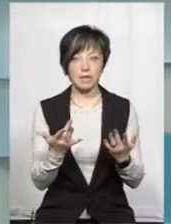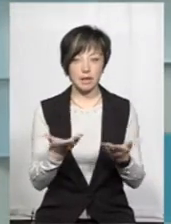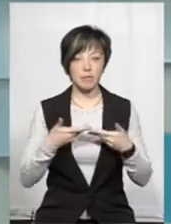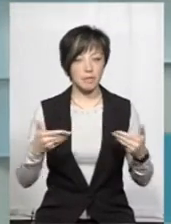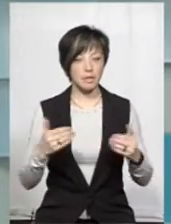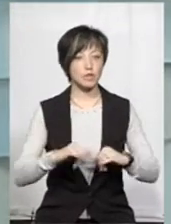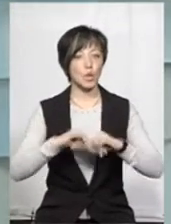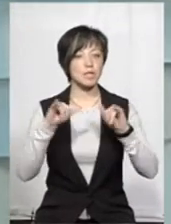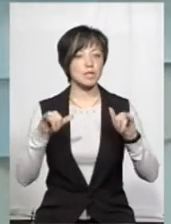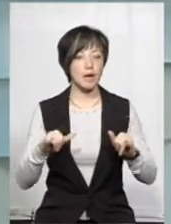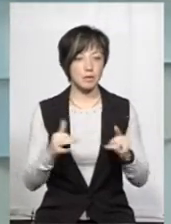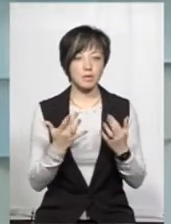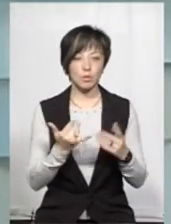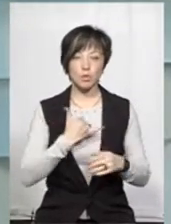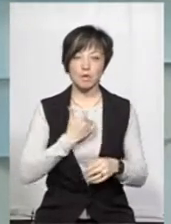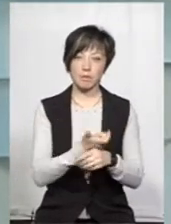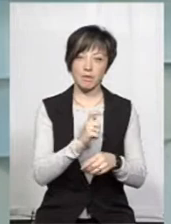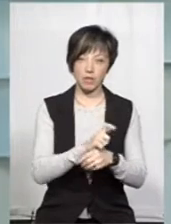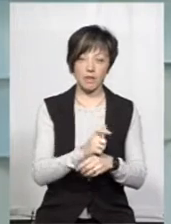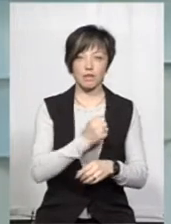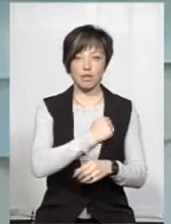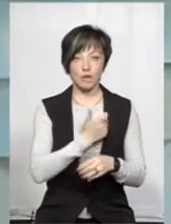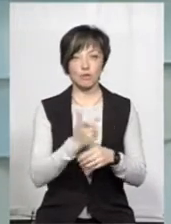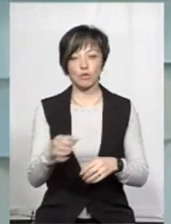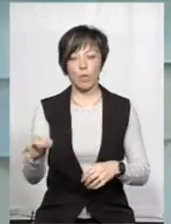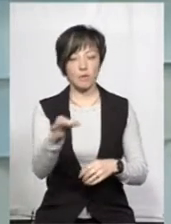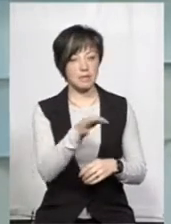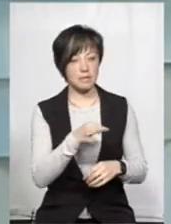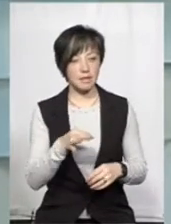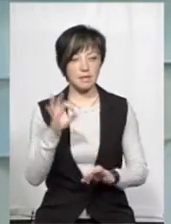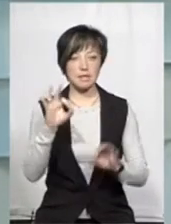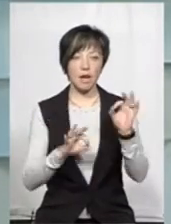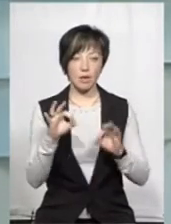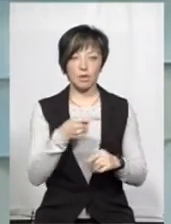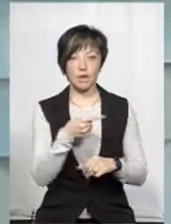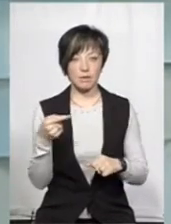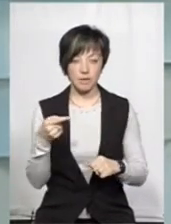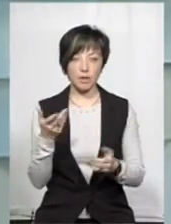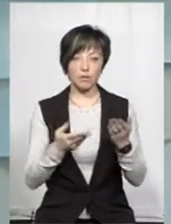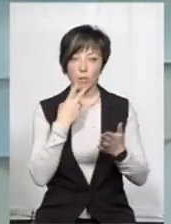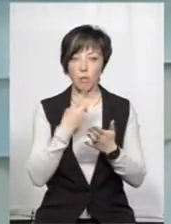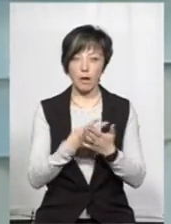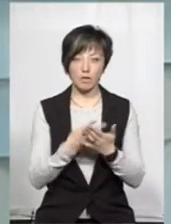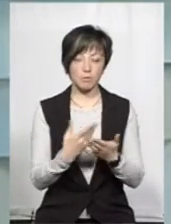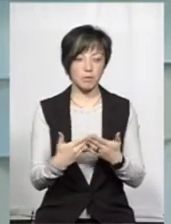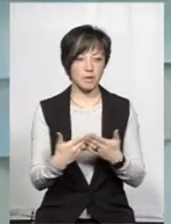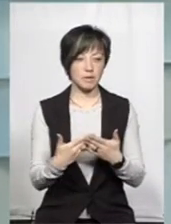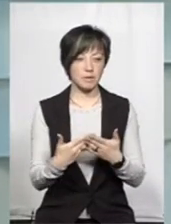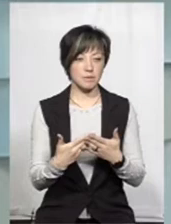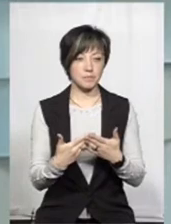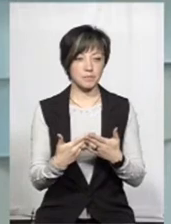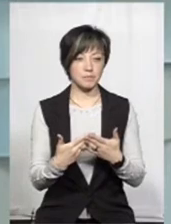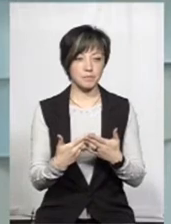ми зростаємо, наскільки у нас переважає. Тому що, на жаль, в більшості областей сальдо негативне. Якщо ми побачимо, наприклад, що